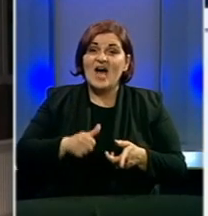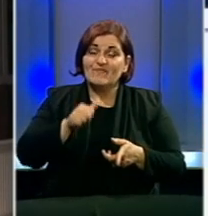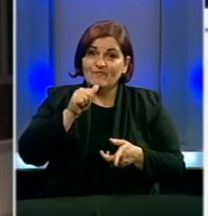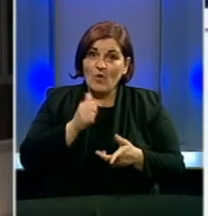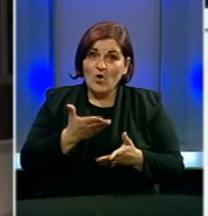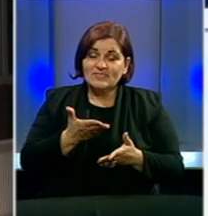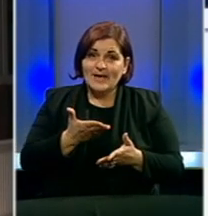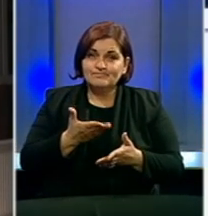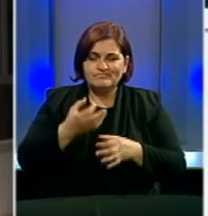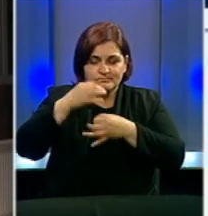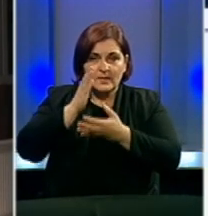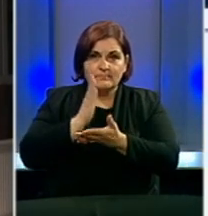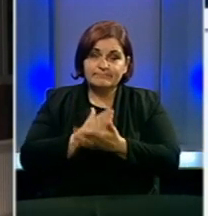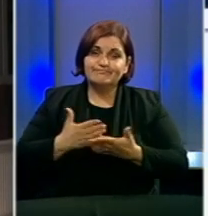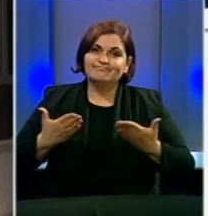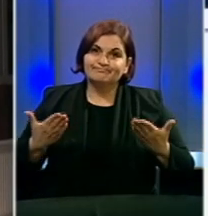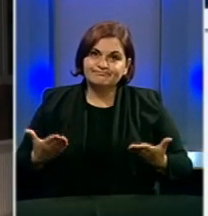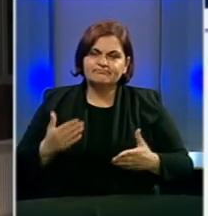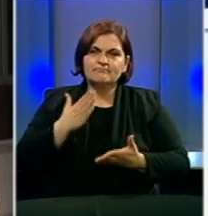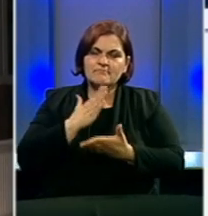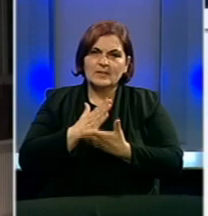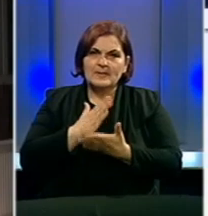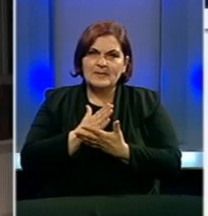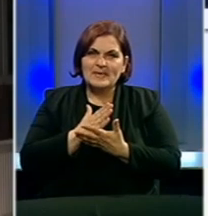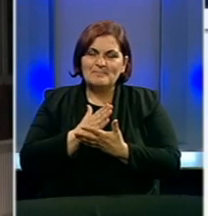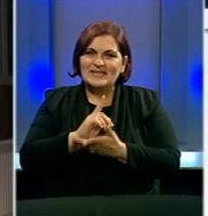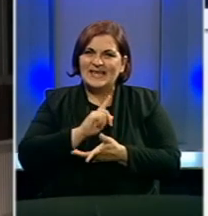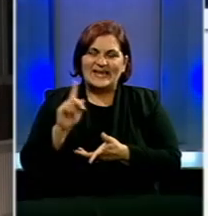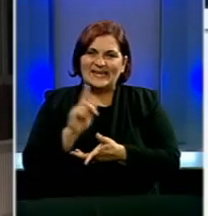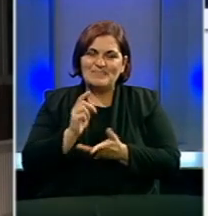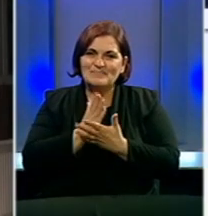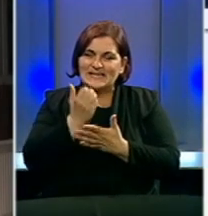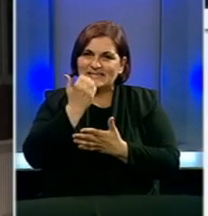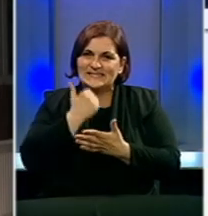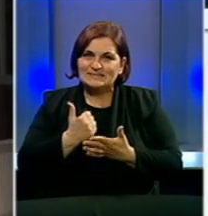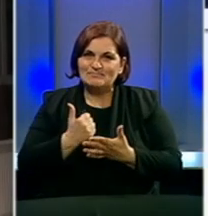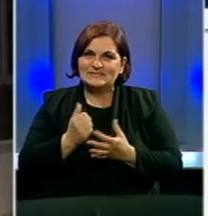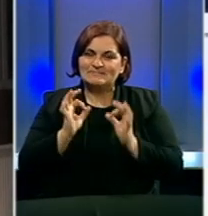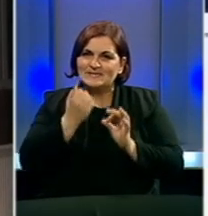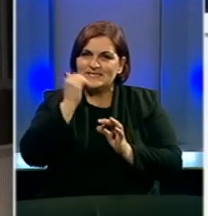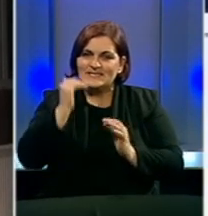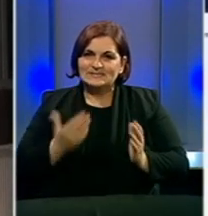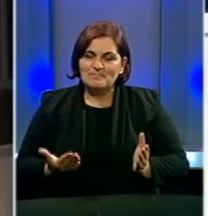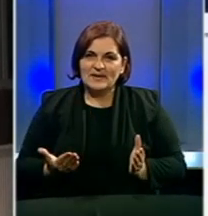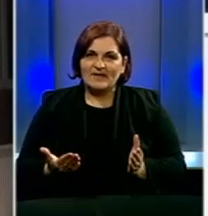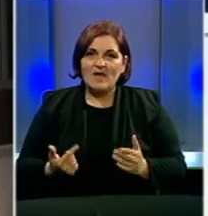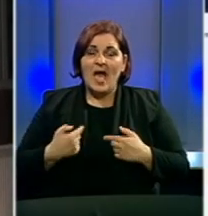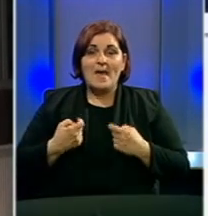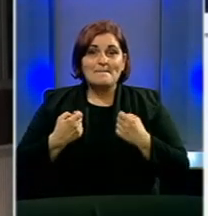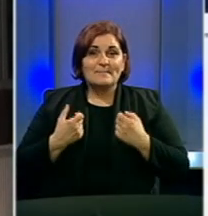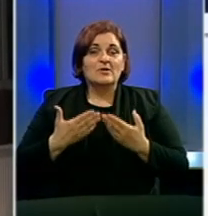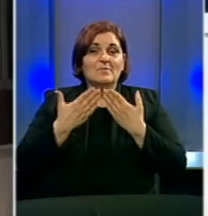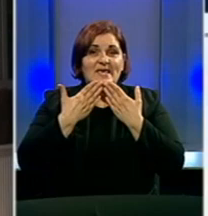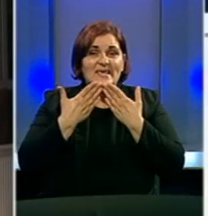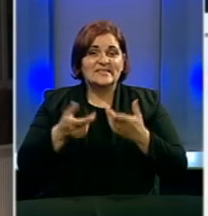kad se uzorkuje uglavnom, nije zadovoljava standarde. Ja se ovo prilike zahvaljujem